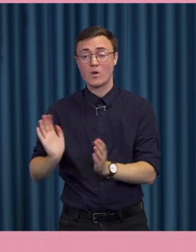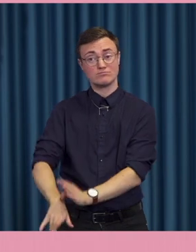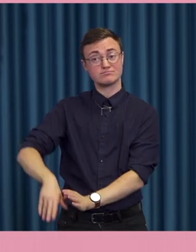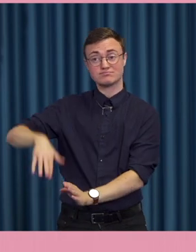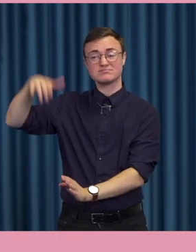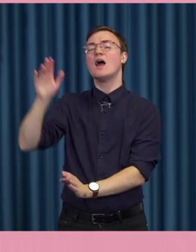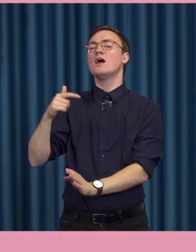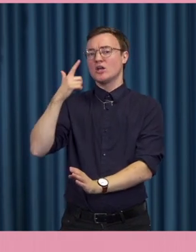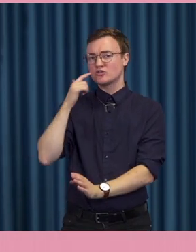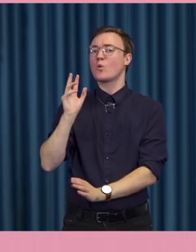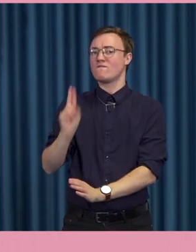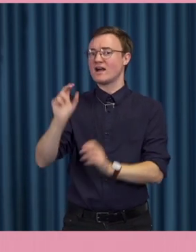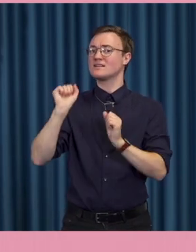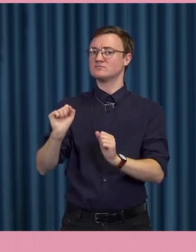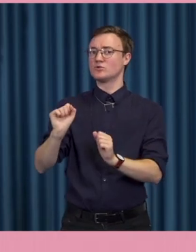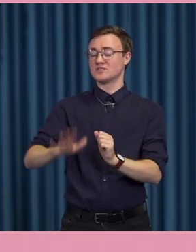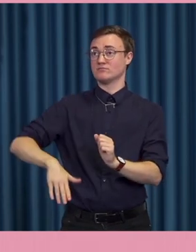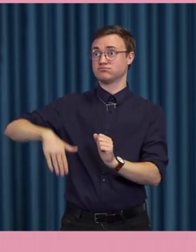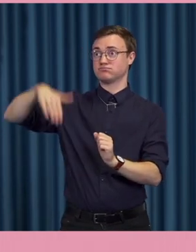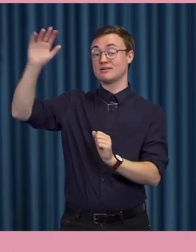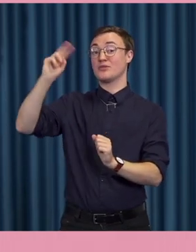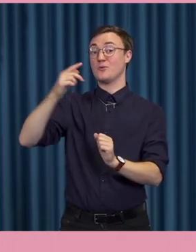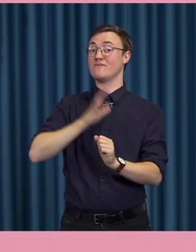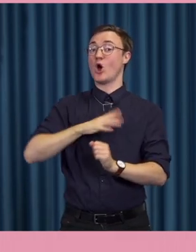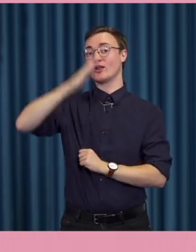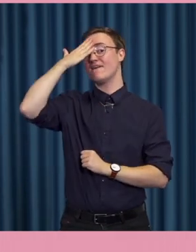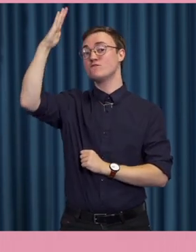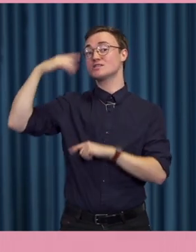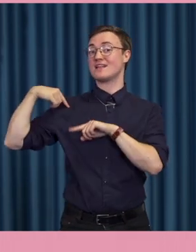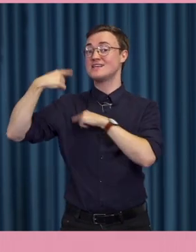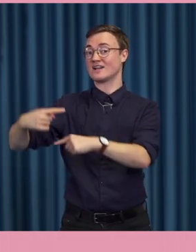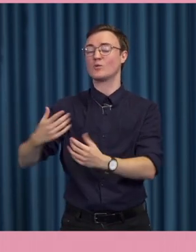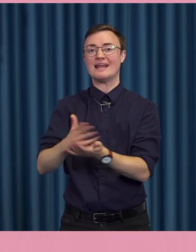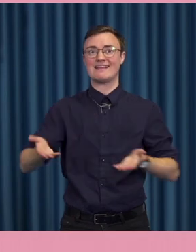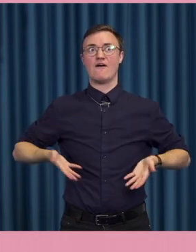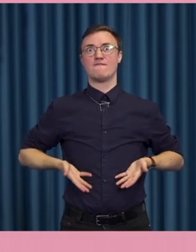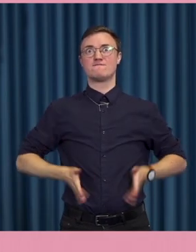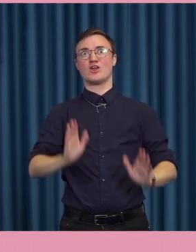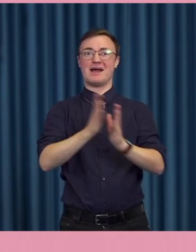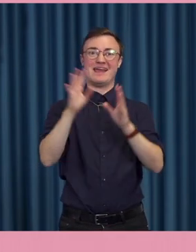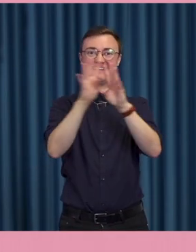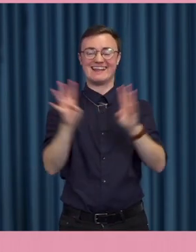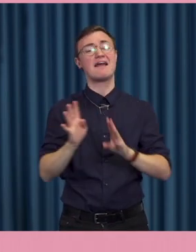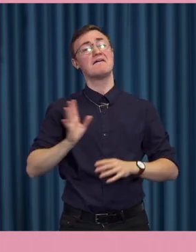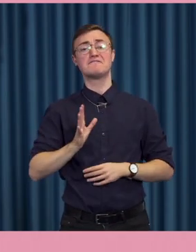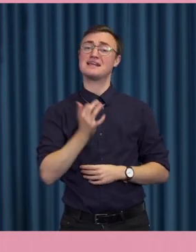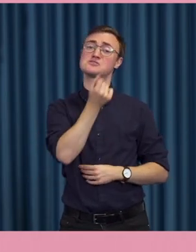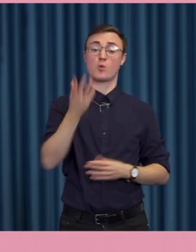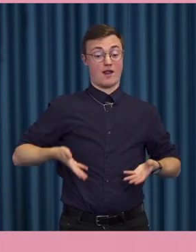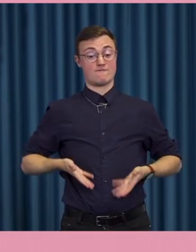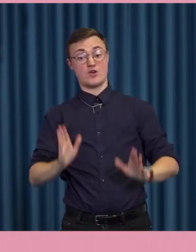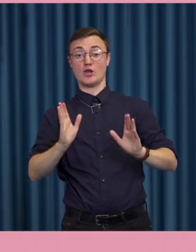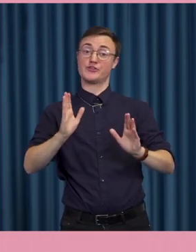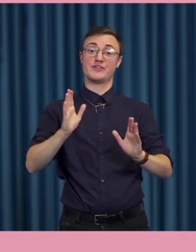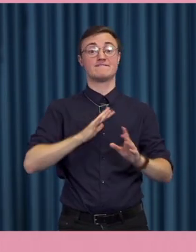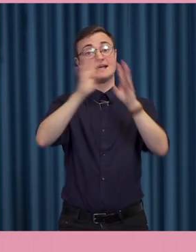Egentligen måste vi nog fortsätta hela vägen upp. För nu har vi en vuxen generation som inte är födda med internet. Vi har några som är födda med internet som har sugit i sig den här hela